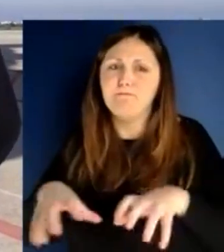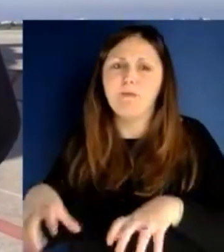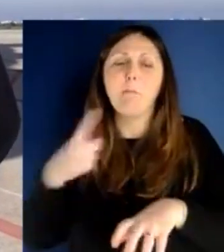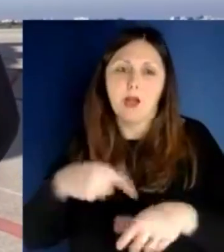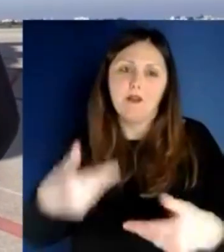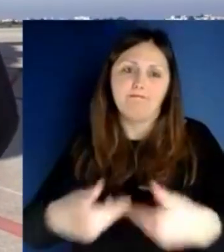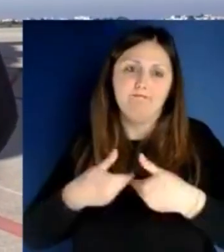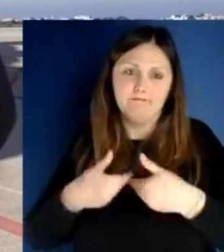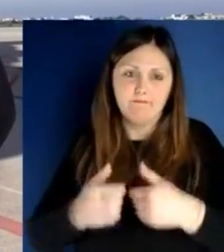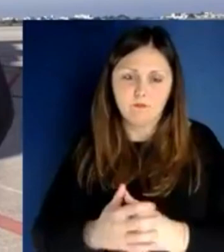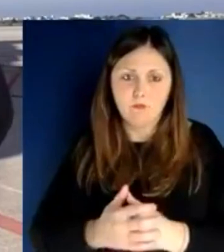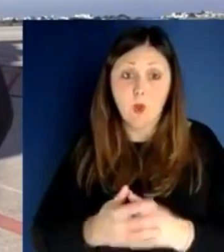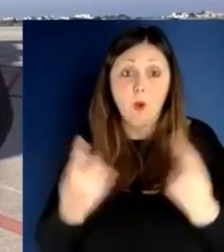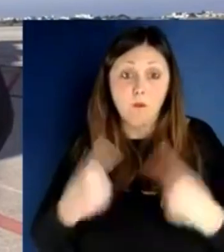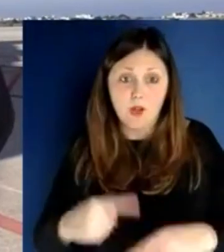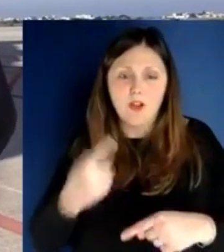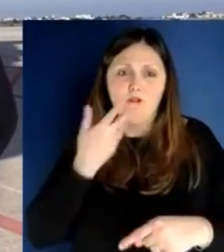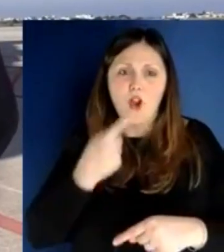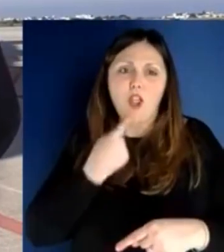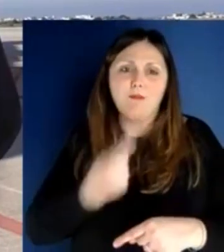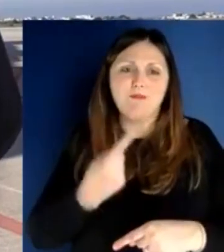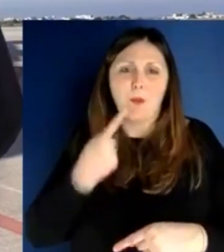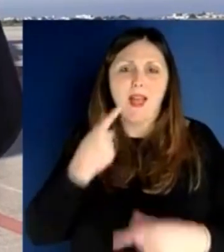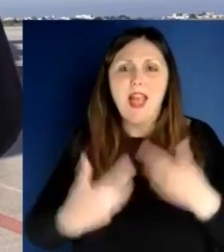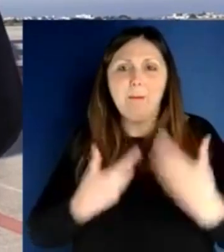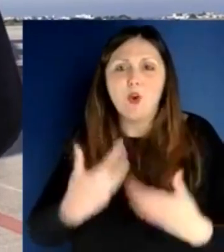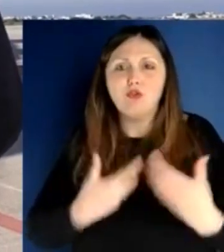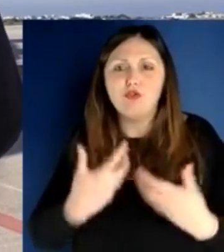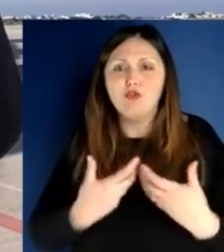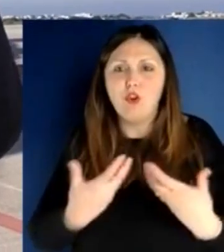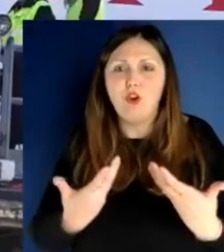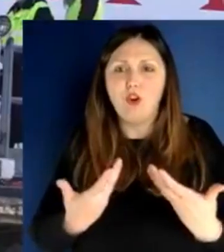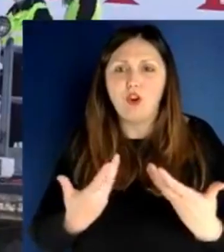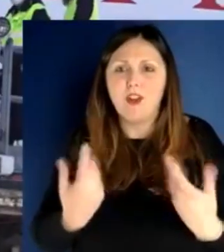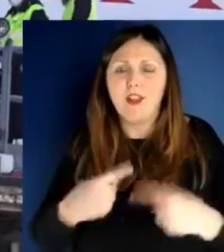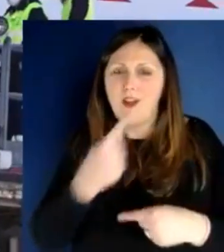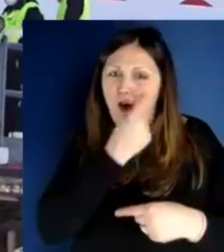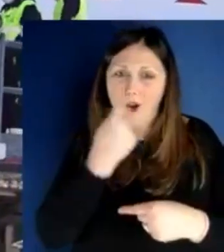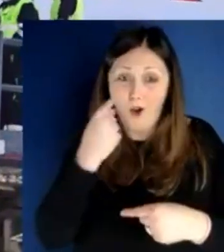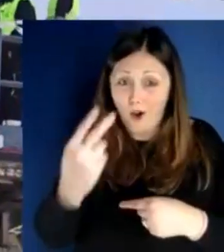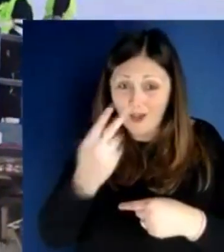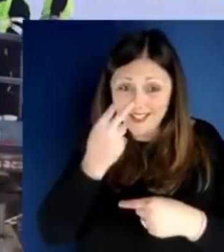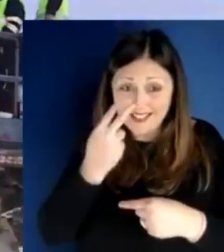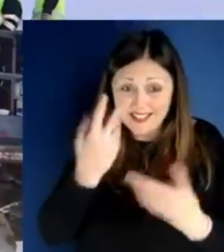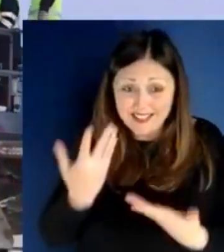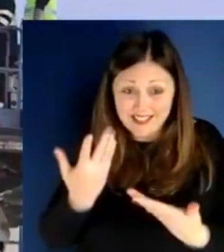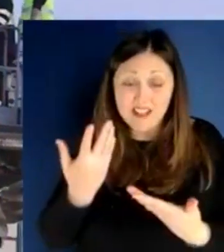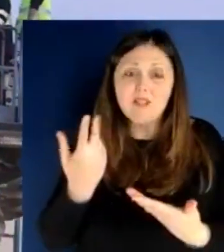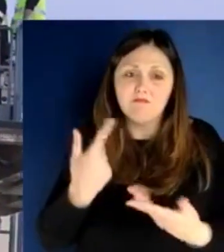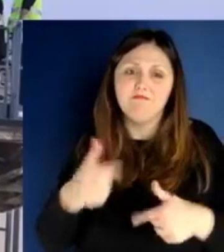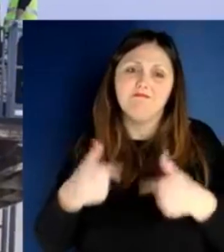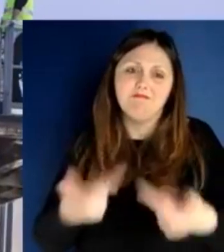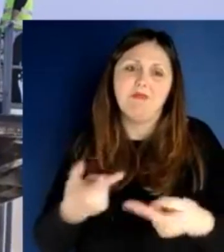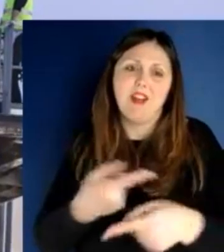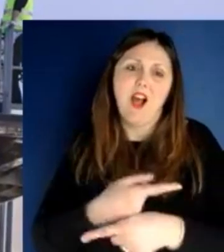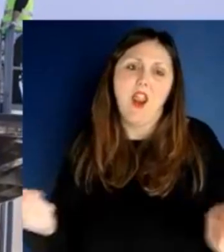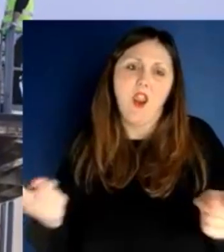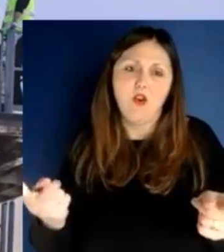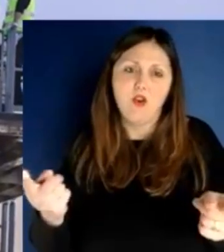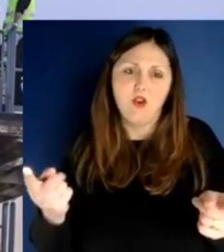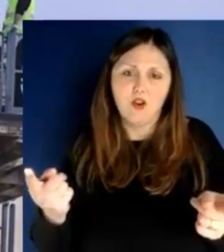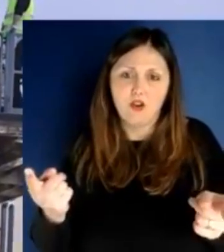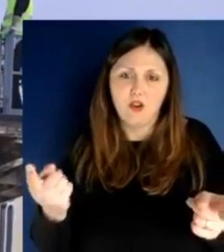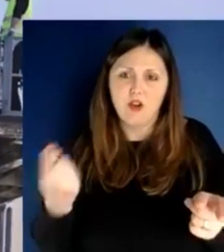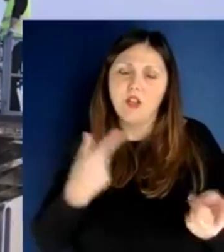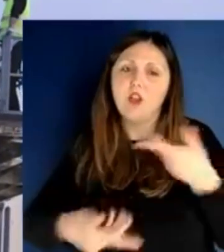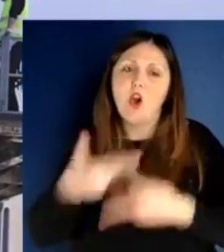occhi a loro, a tutti i miei collaboratori che sono una squadra davvero straordinaria, qualcuno può pensare che non era